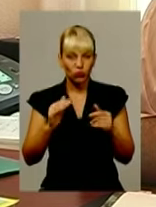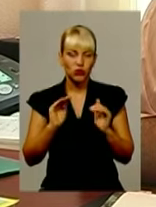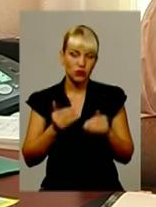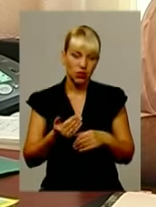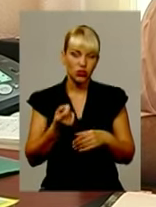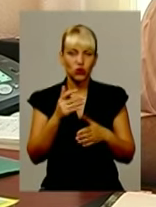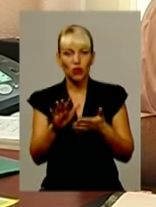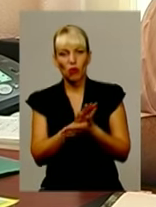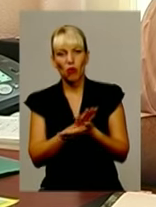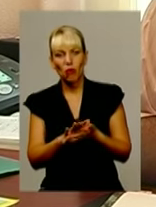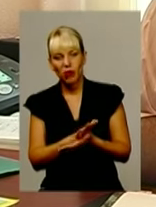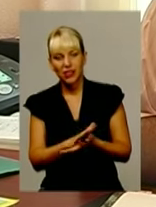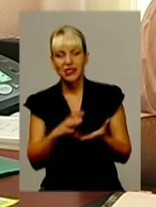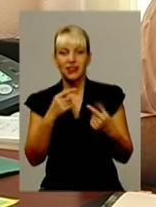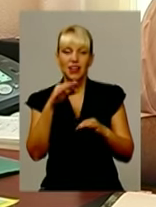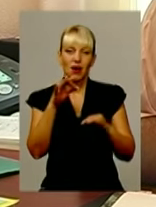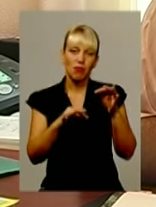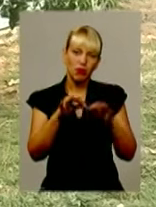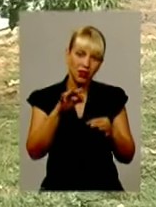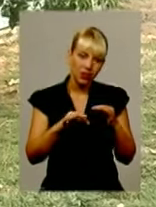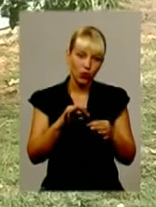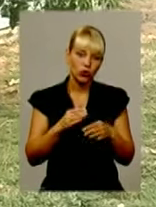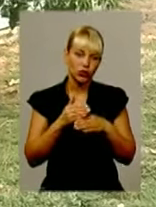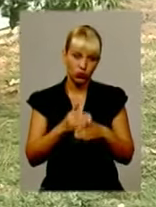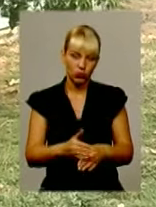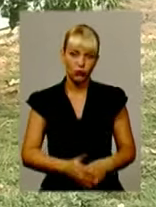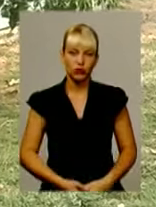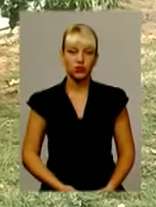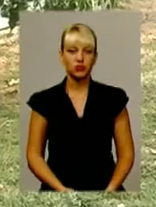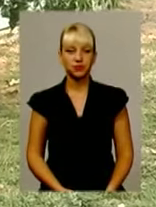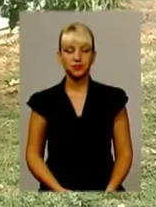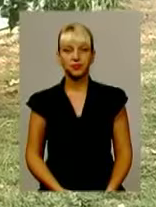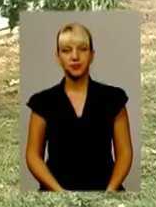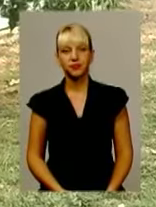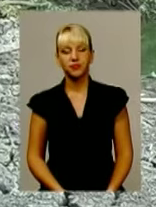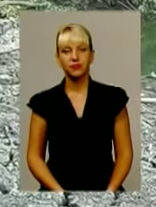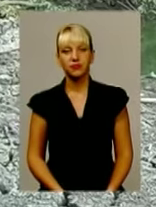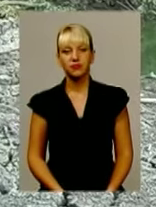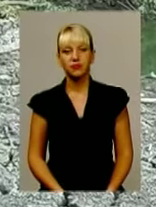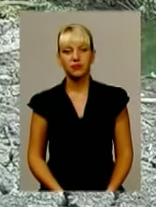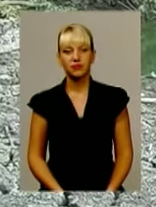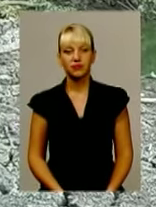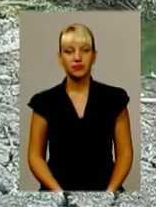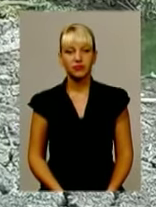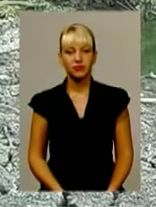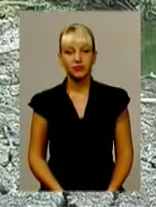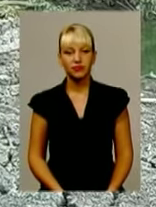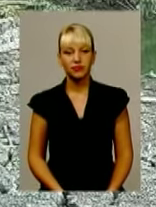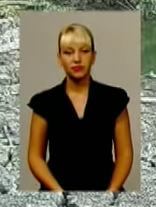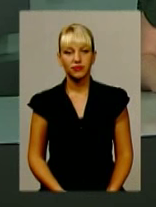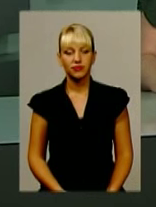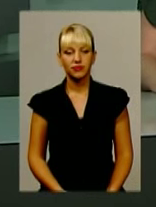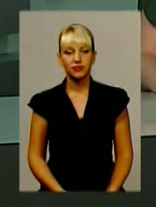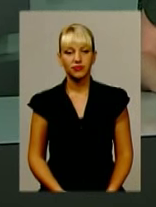промиється, десь природні процеси спрацюють. Світлана Золота, Михайло Габрух, з Єрмолинецького району для інформаційного випуску.